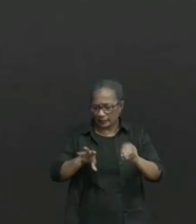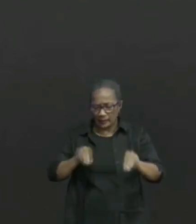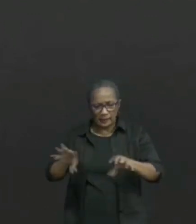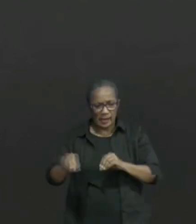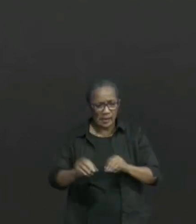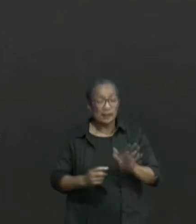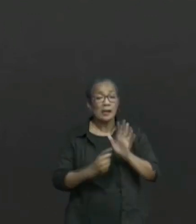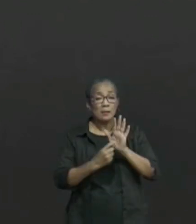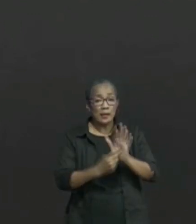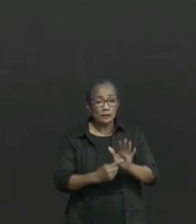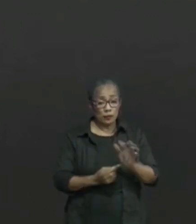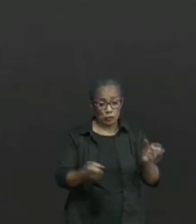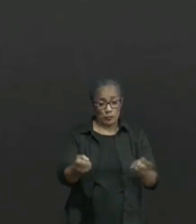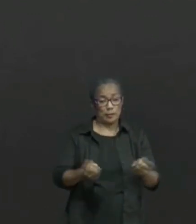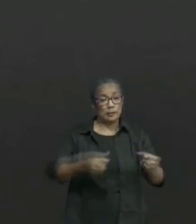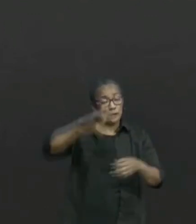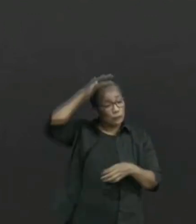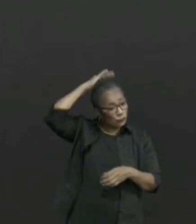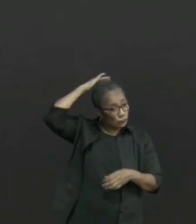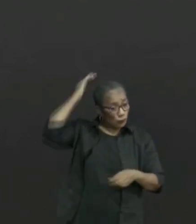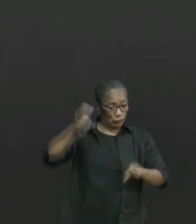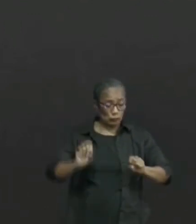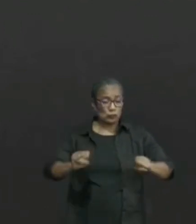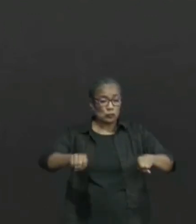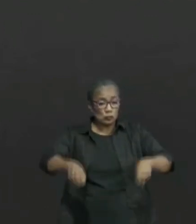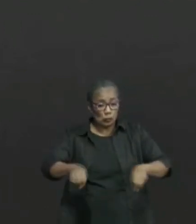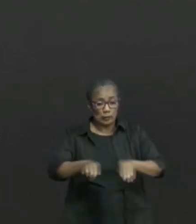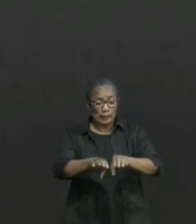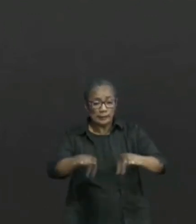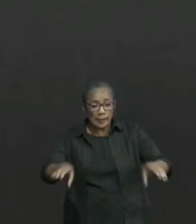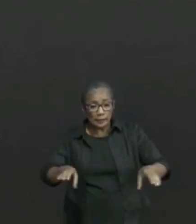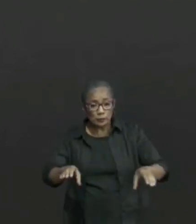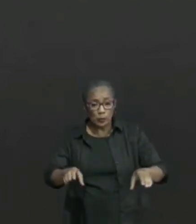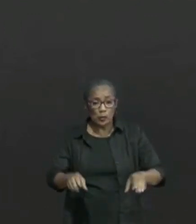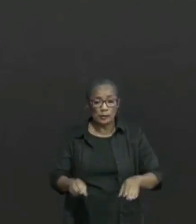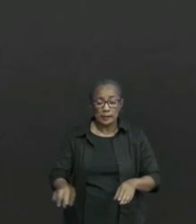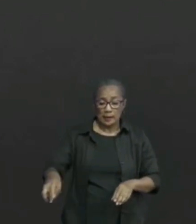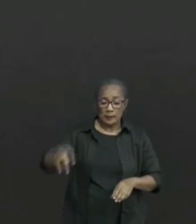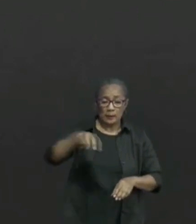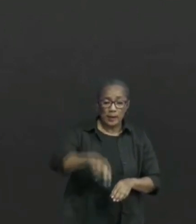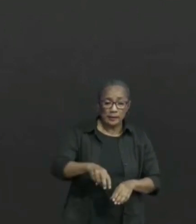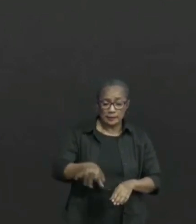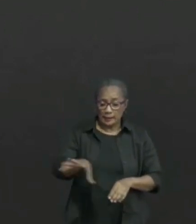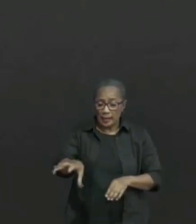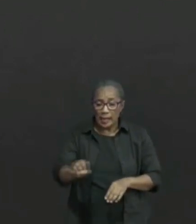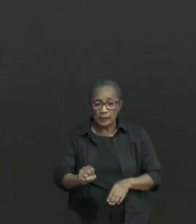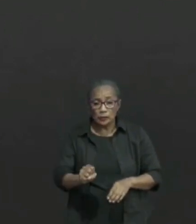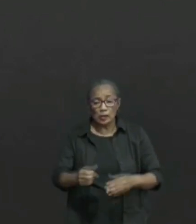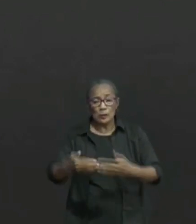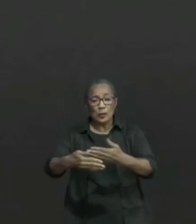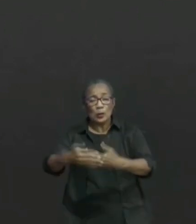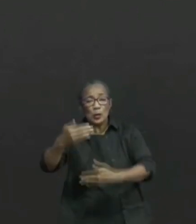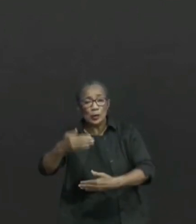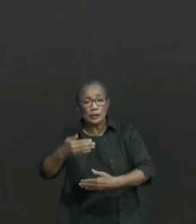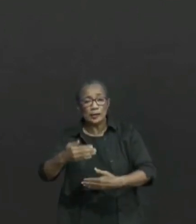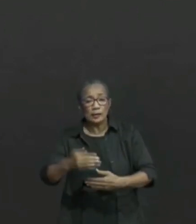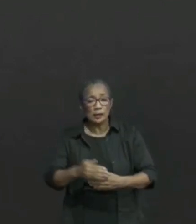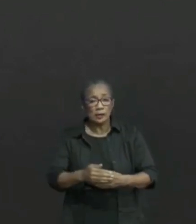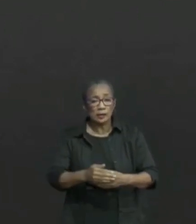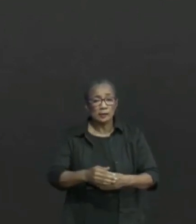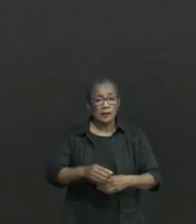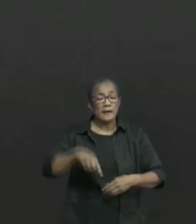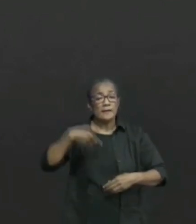zoals chauffeursstoel en stuur, dashboard, de passagiersingang, handgrepen, leuningen. Houd de